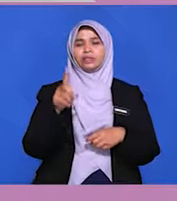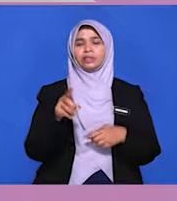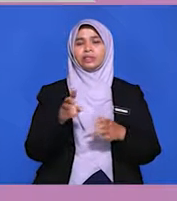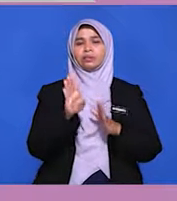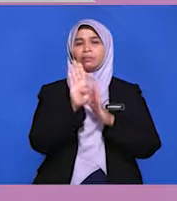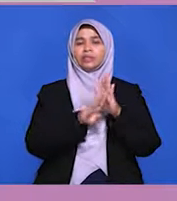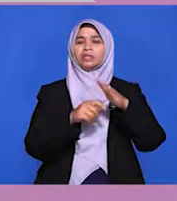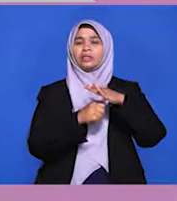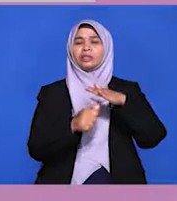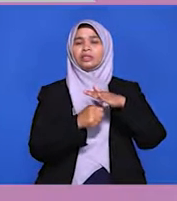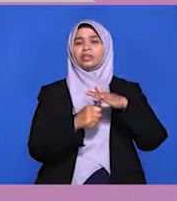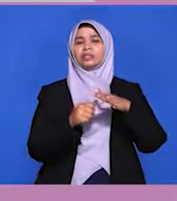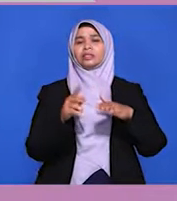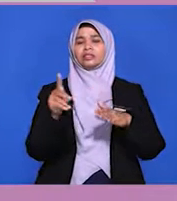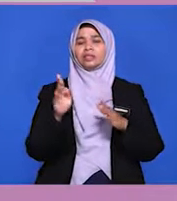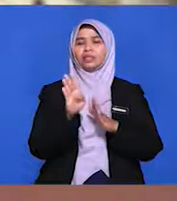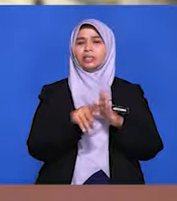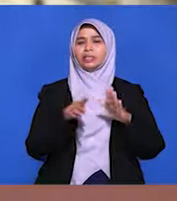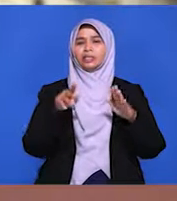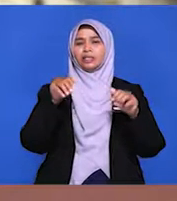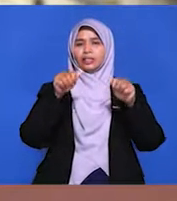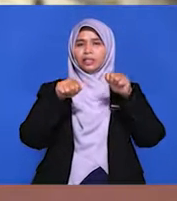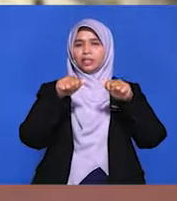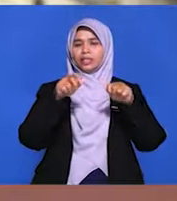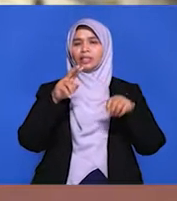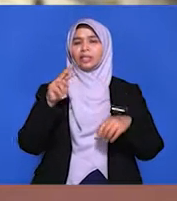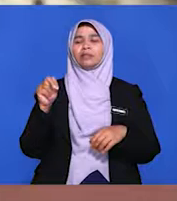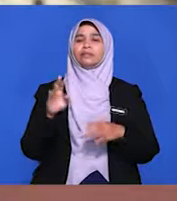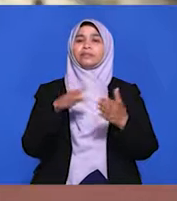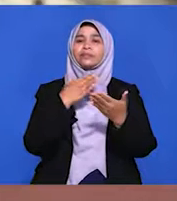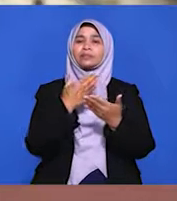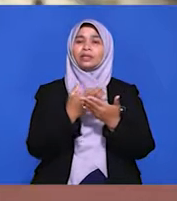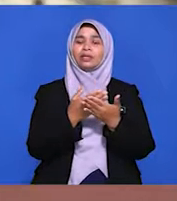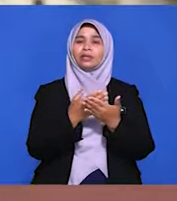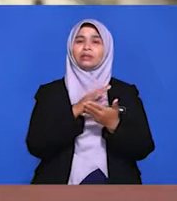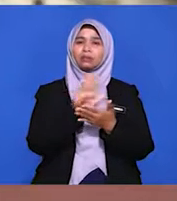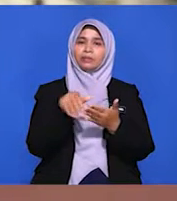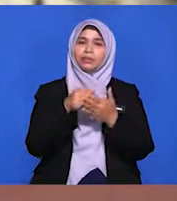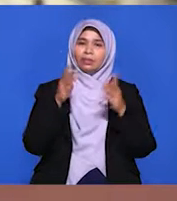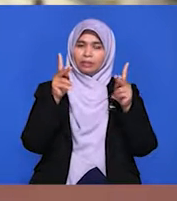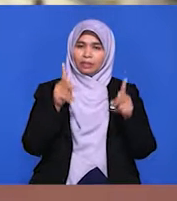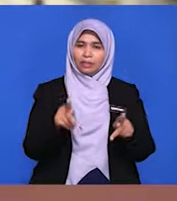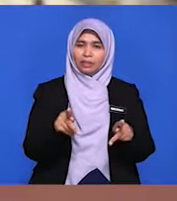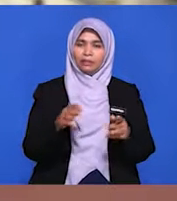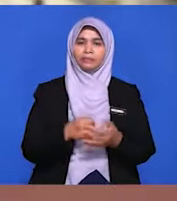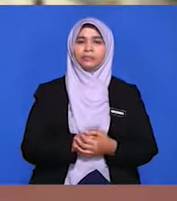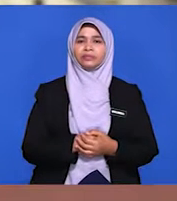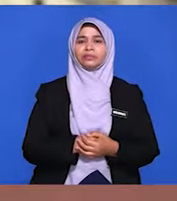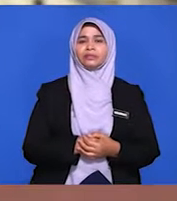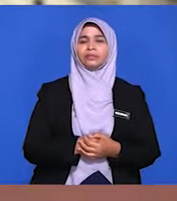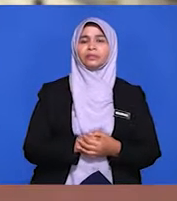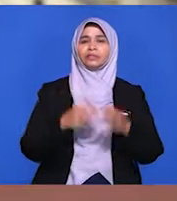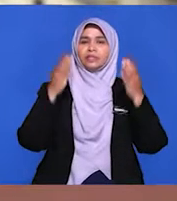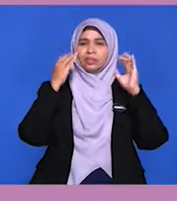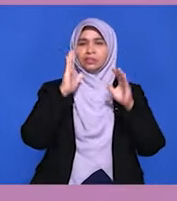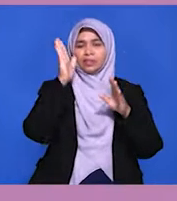berasaskan prinsip keadilan. Baiklah para pelajar, Syegur akan menerangkan pula bagaimana